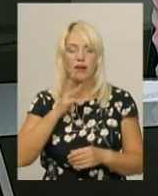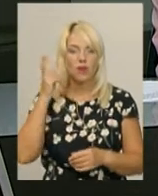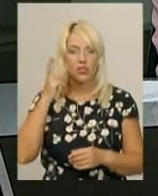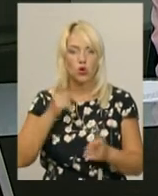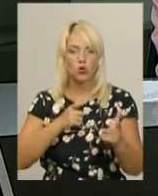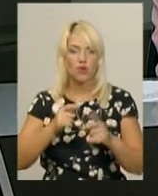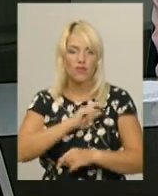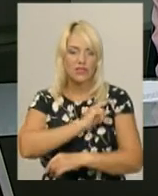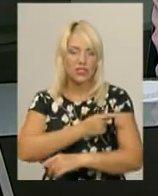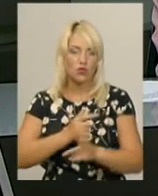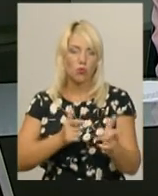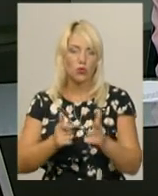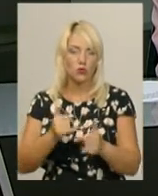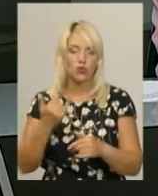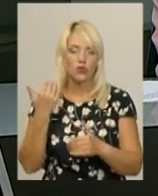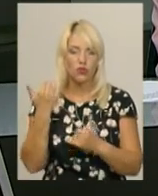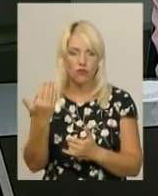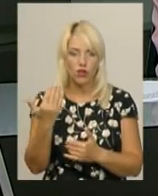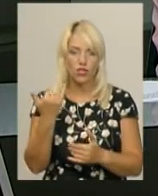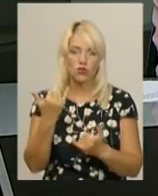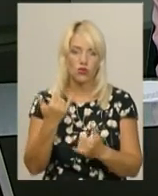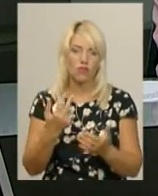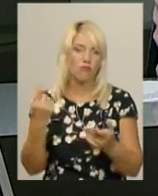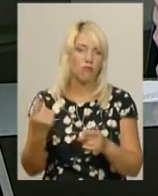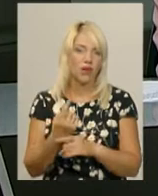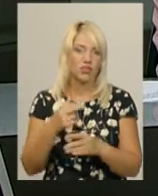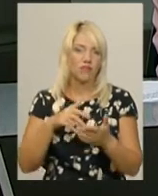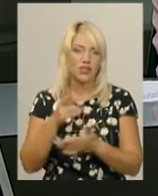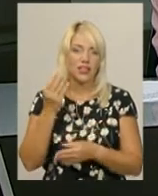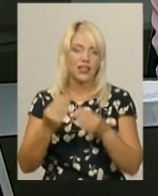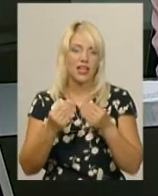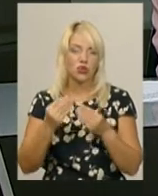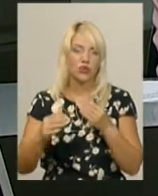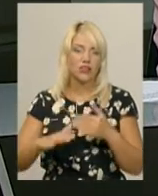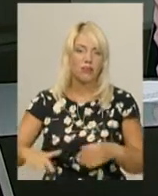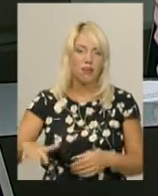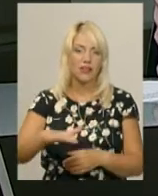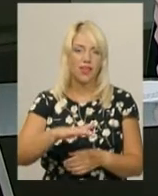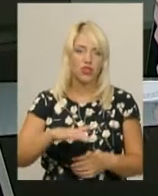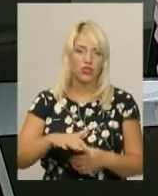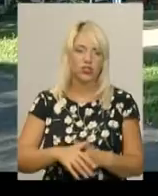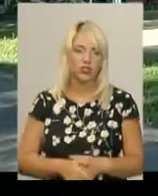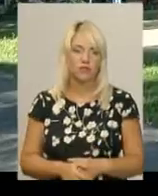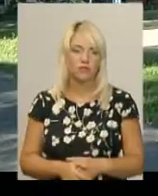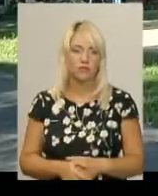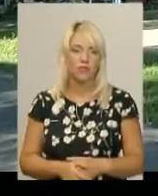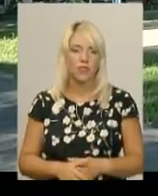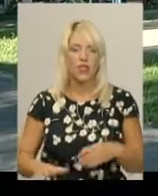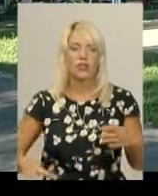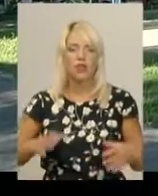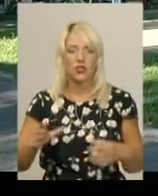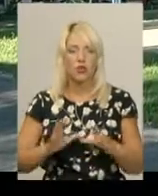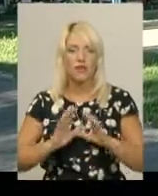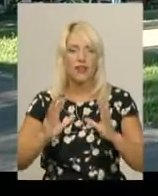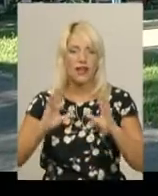підготовкою. Вони сьогодні вперше вийшли на ігровий майданчик. Більше розповість Ярослава Антошевська. Тренування з м